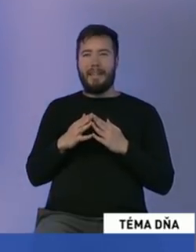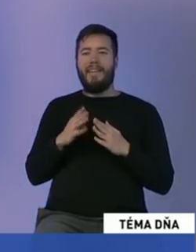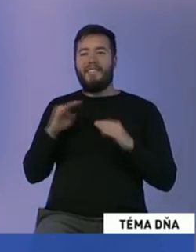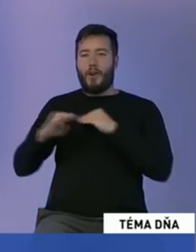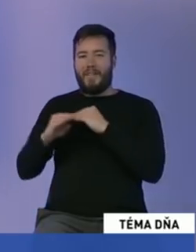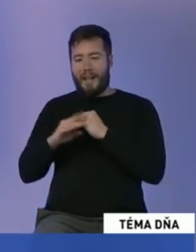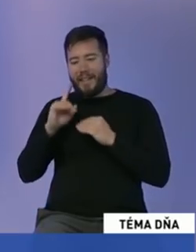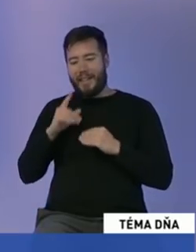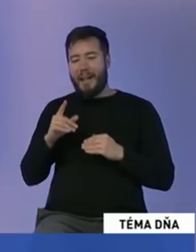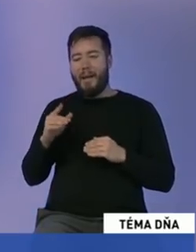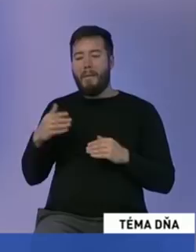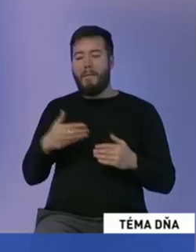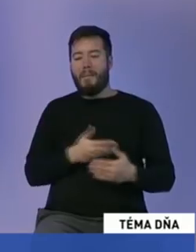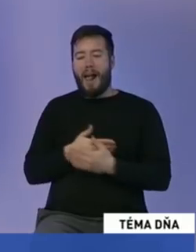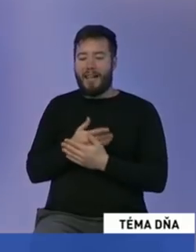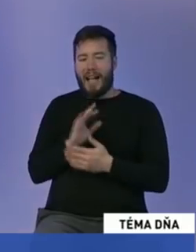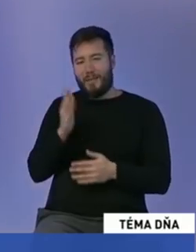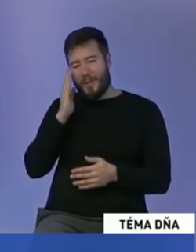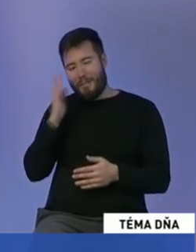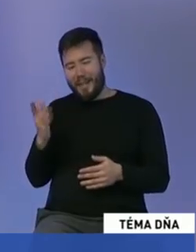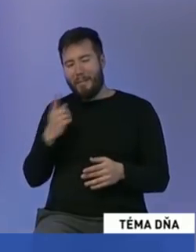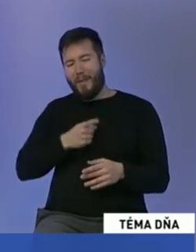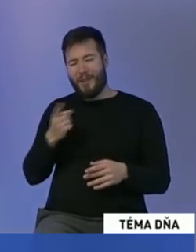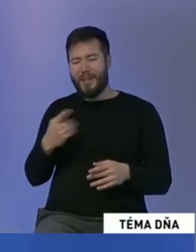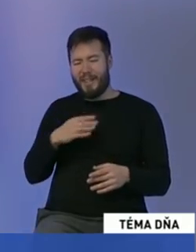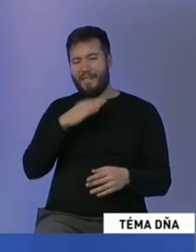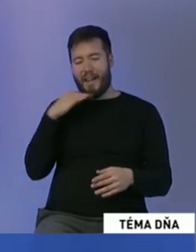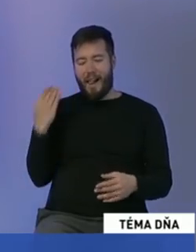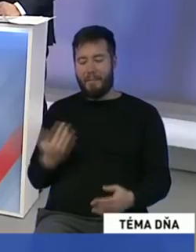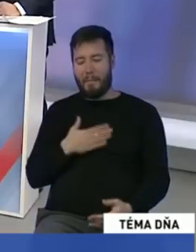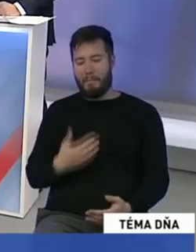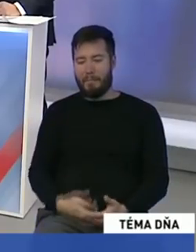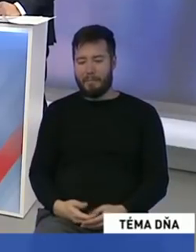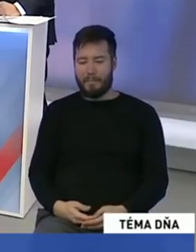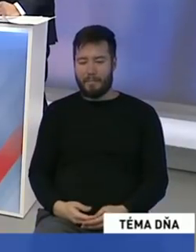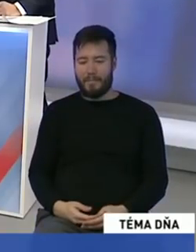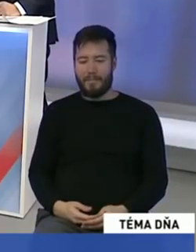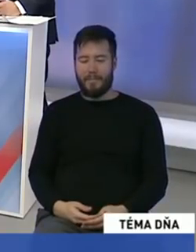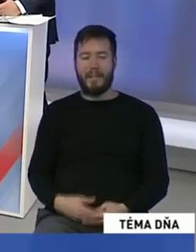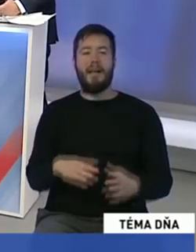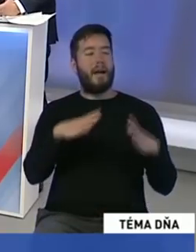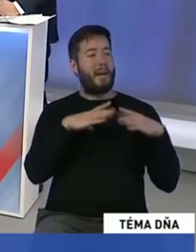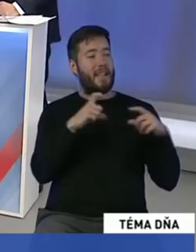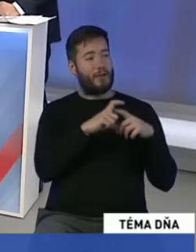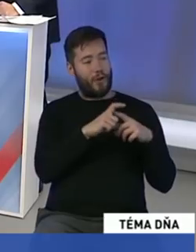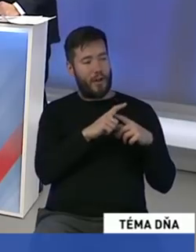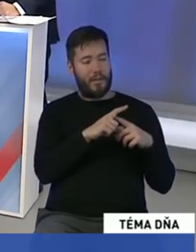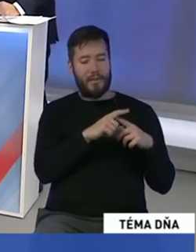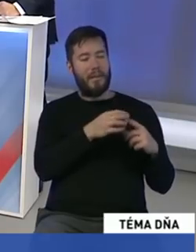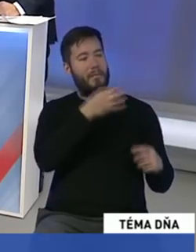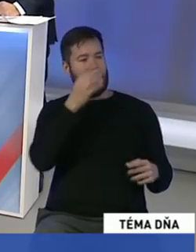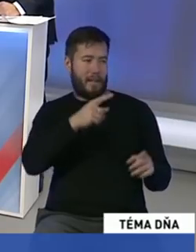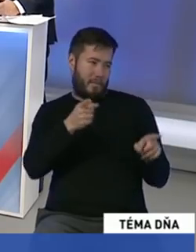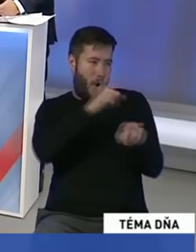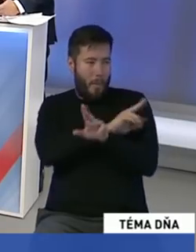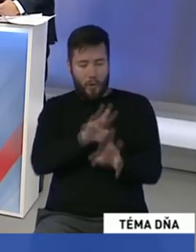už je uložený a dneska z neho veľa nebudem mať. Čiže tie povinnosti. Je toho ozaj veľa. Pán Eštok, teraz vaša otázka? Ja by som sa chcel pána primátora